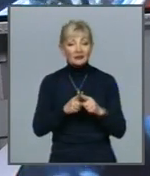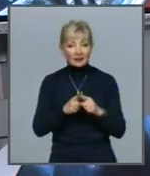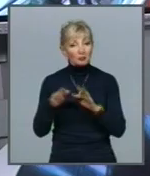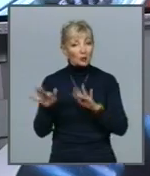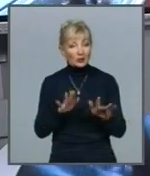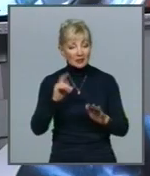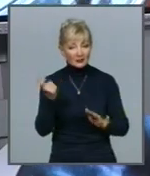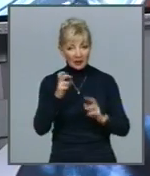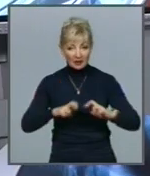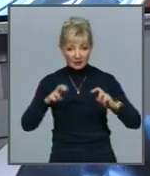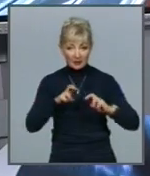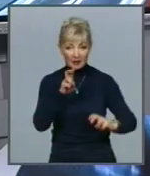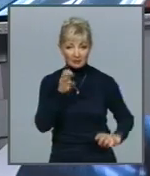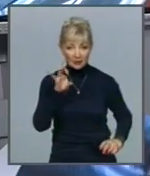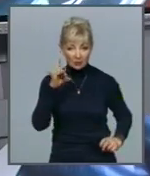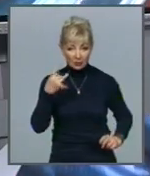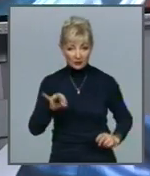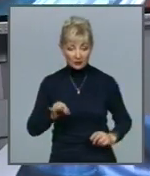Харкові розбирався наш Ігор Безкровний